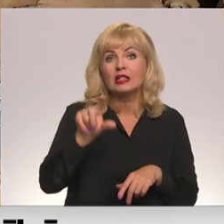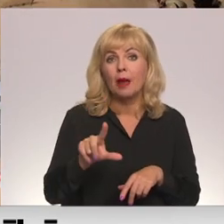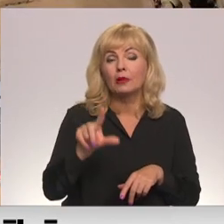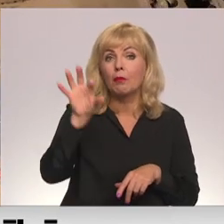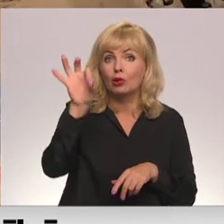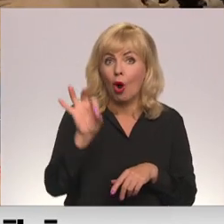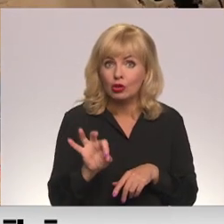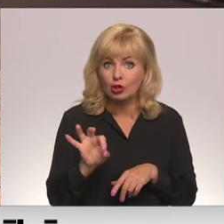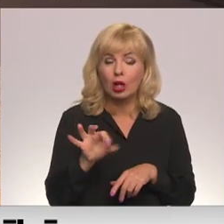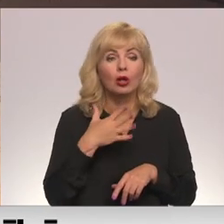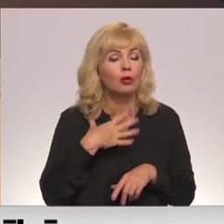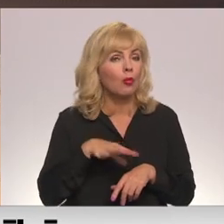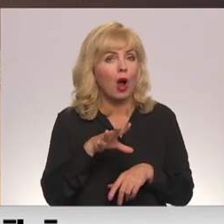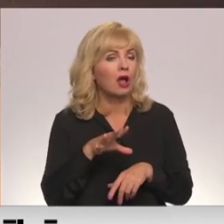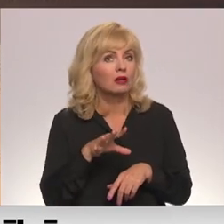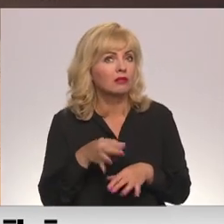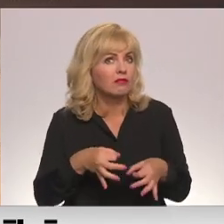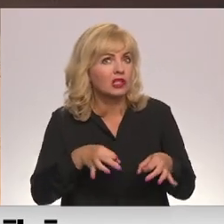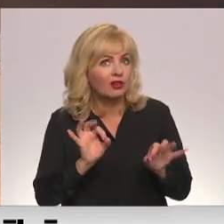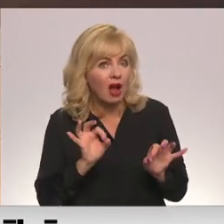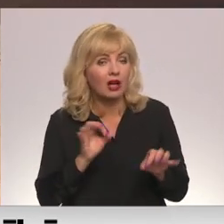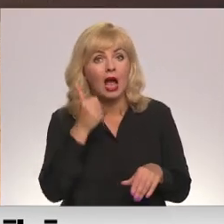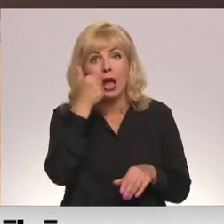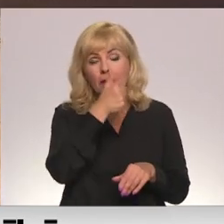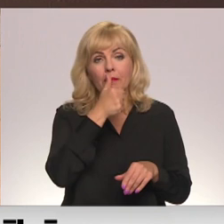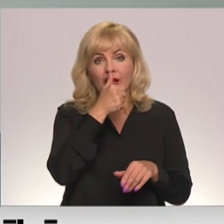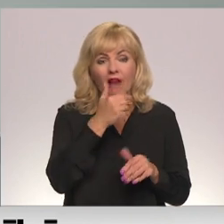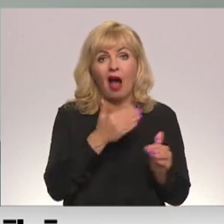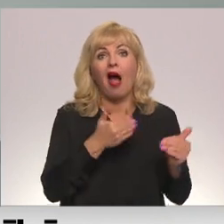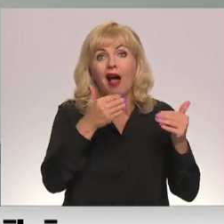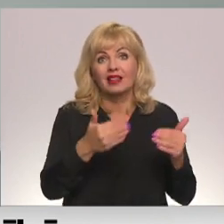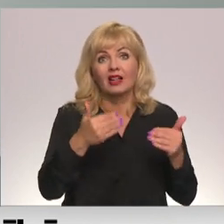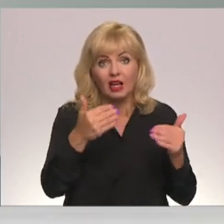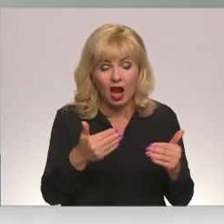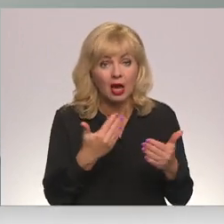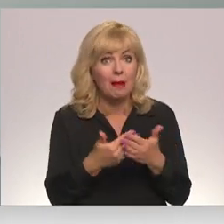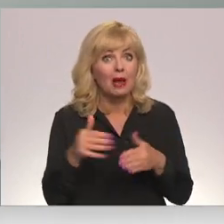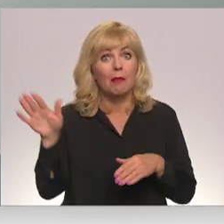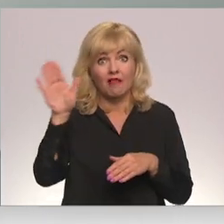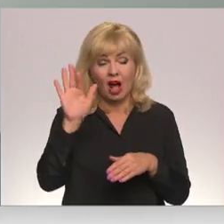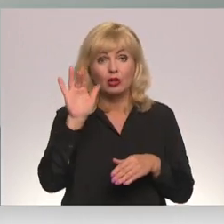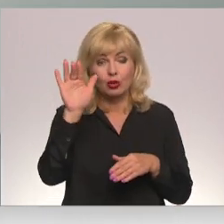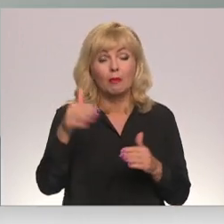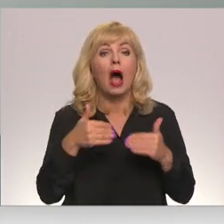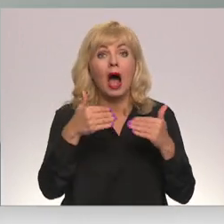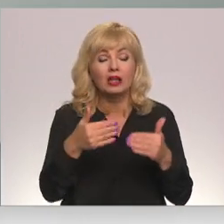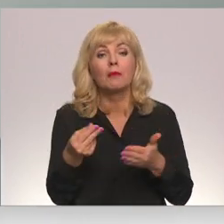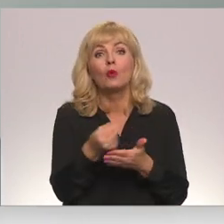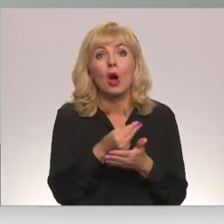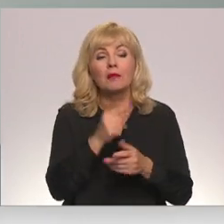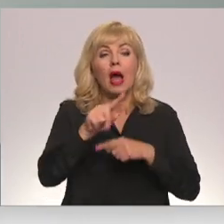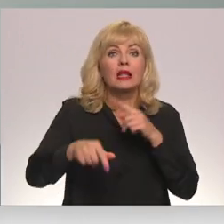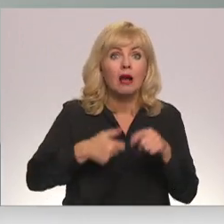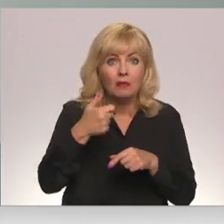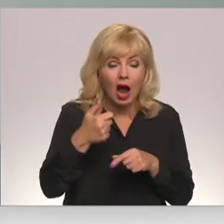un tas esot nozīmīgi. Ja šobrīd privātie mums atliek, un ja arī valsts atliks turpmāk, tad tas nozīmē, ka mēs nākamgad